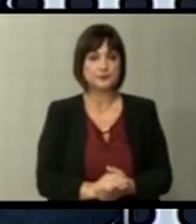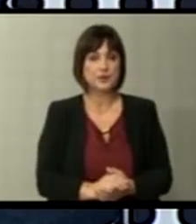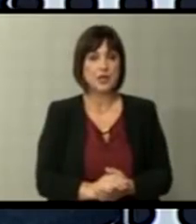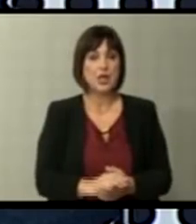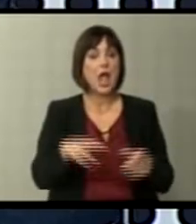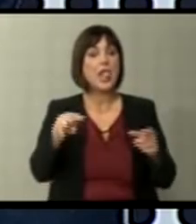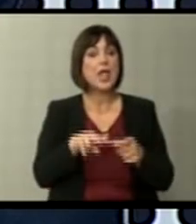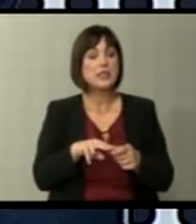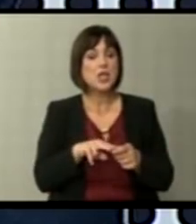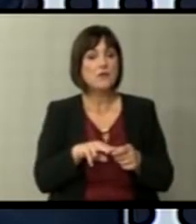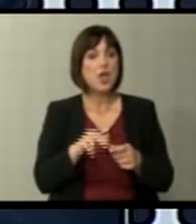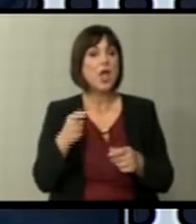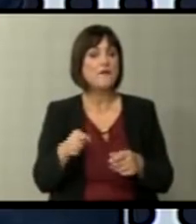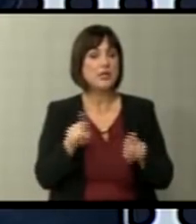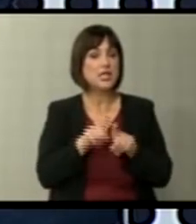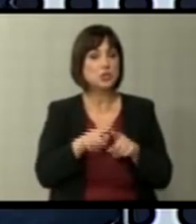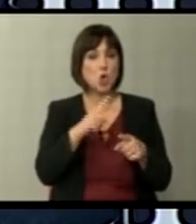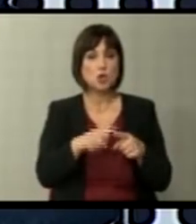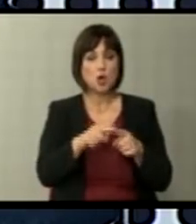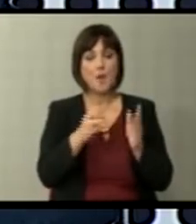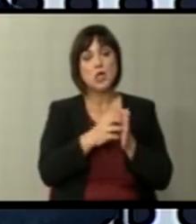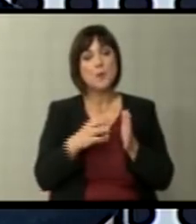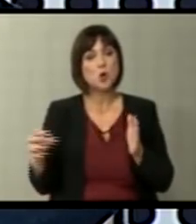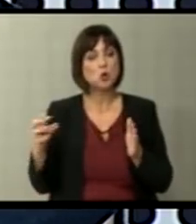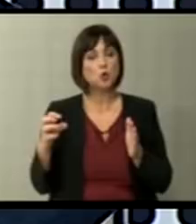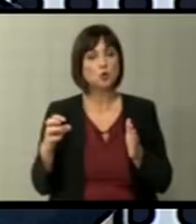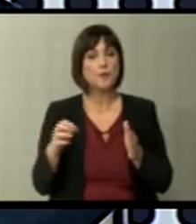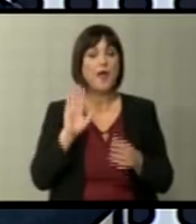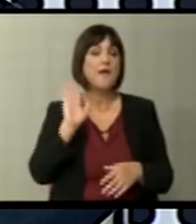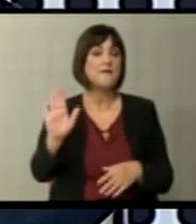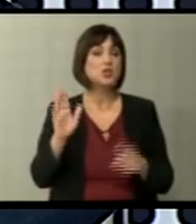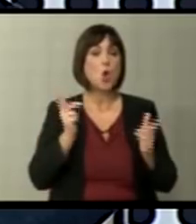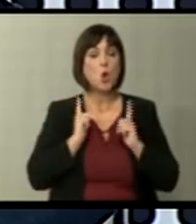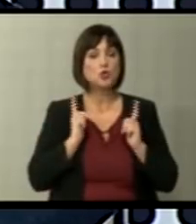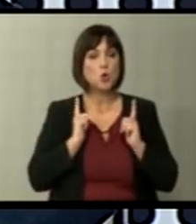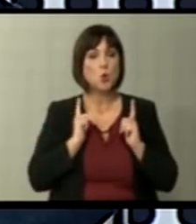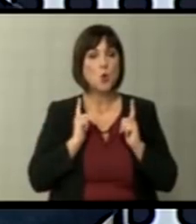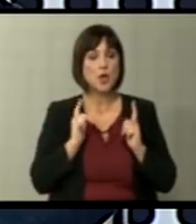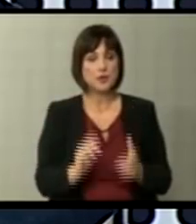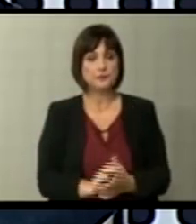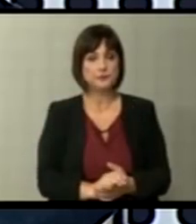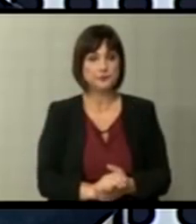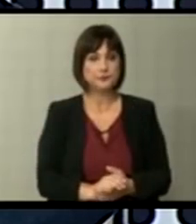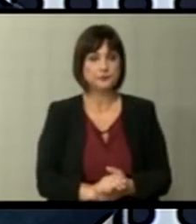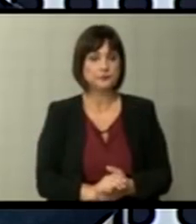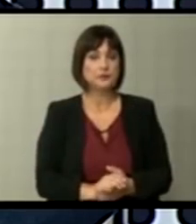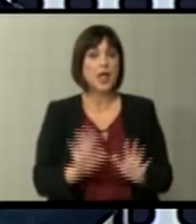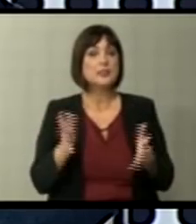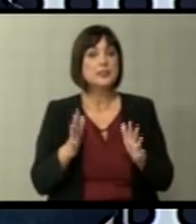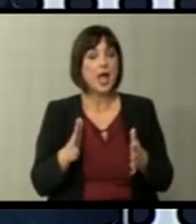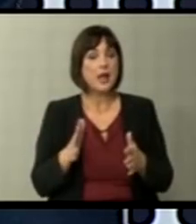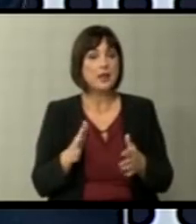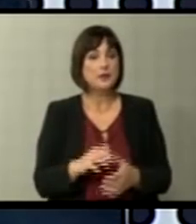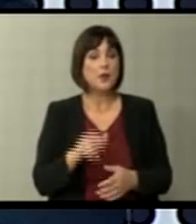Лјатифи, ете на истиот начин да продолжиме. Ваши очекувања и дали